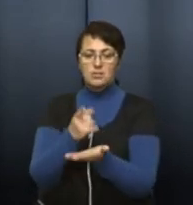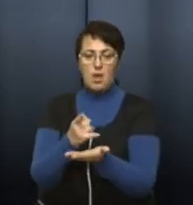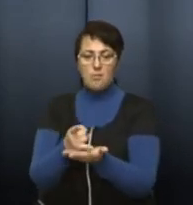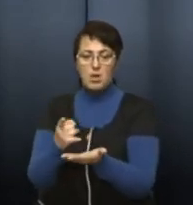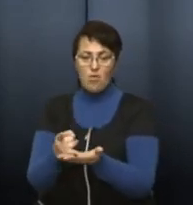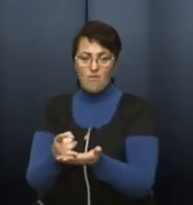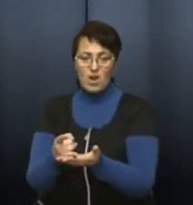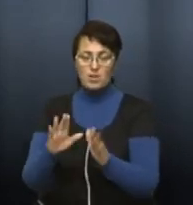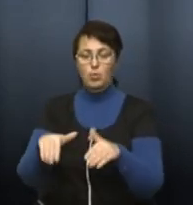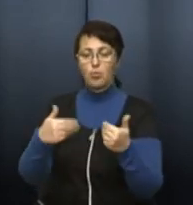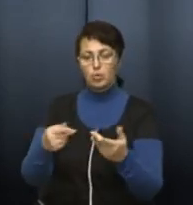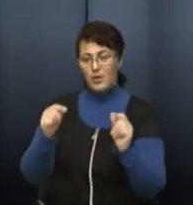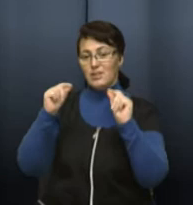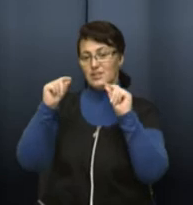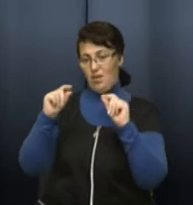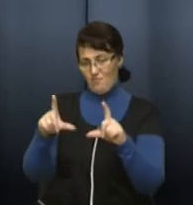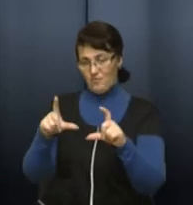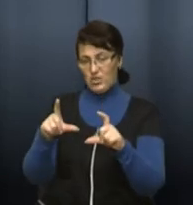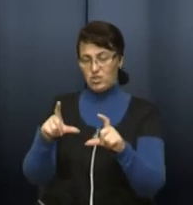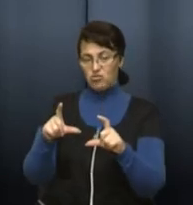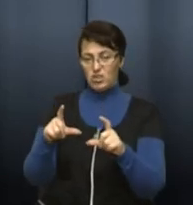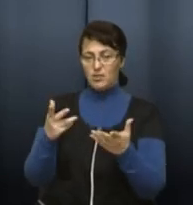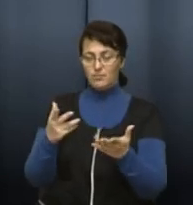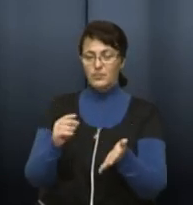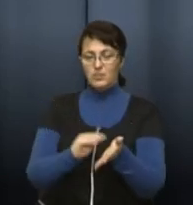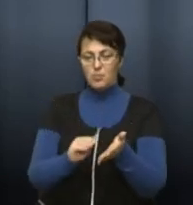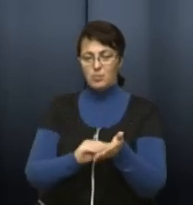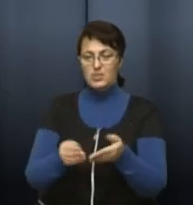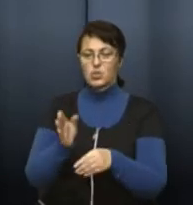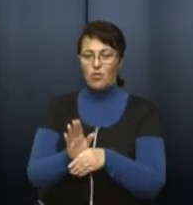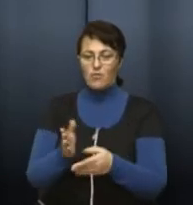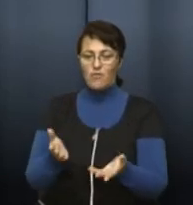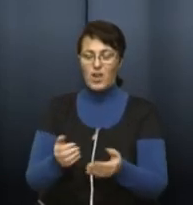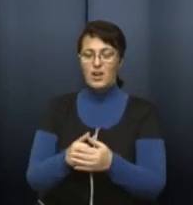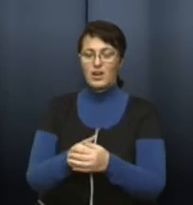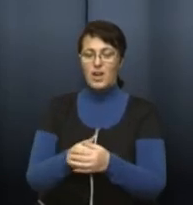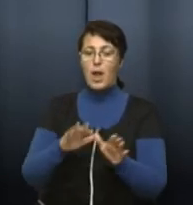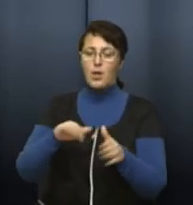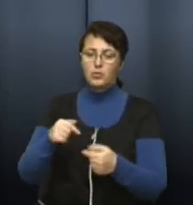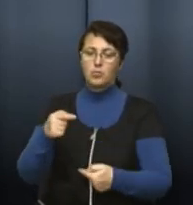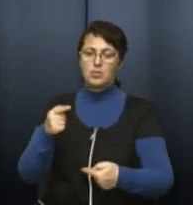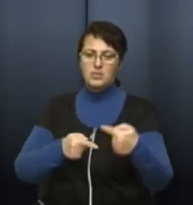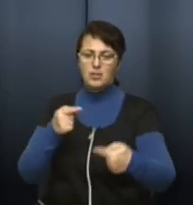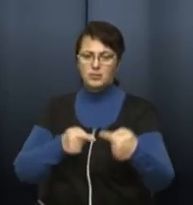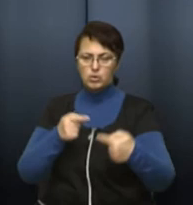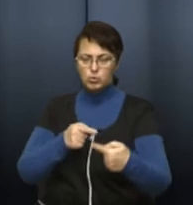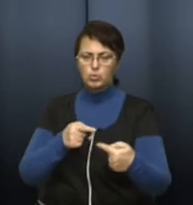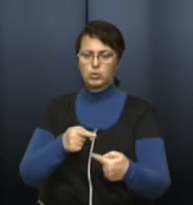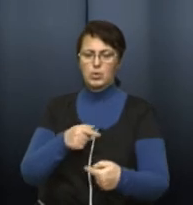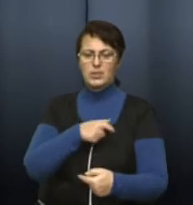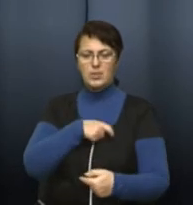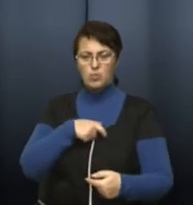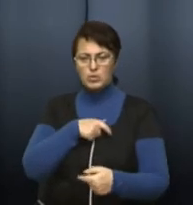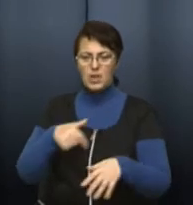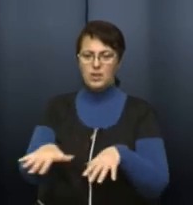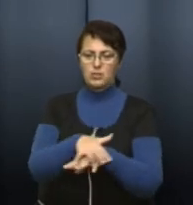пропонувалася певна вища ціна, вона є також зазначена в ухвалі. Проте після дискусії з депутатами, з громадськістю був прийнятий певний